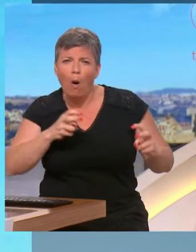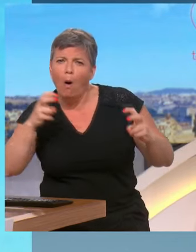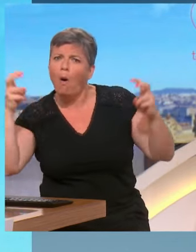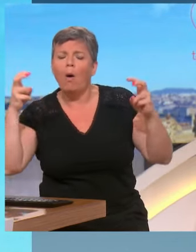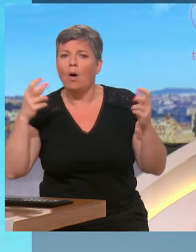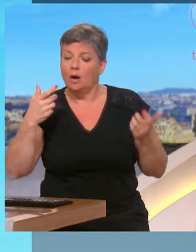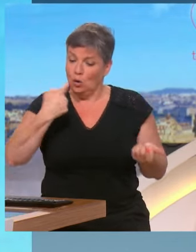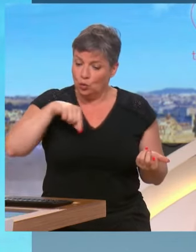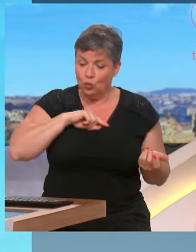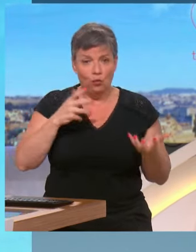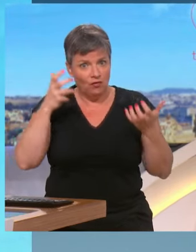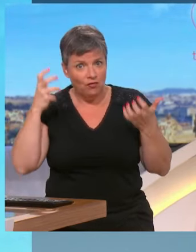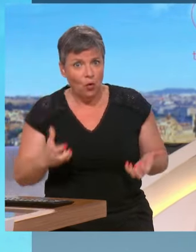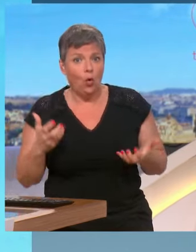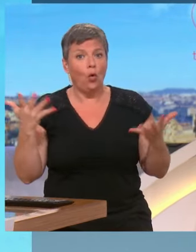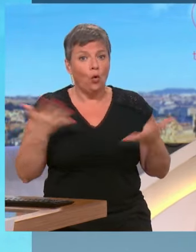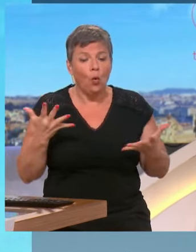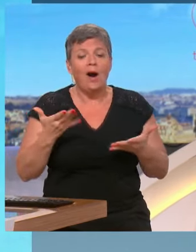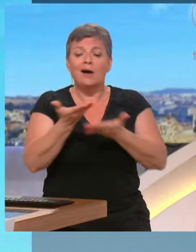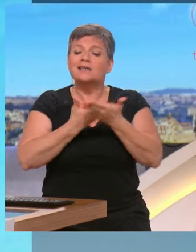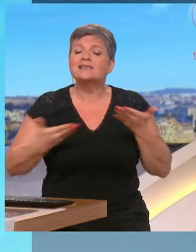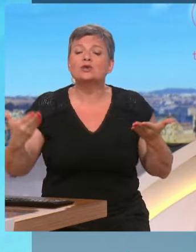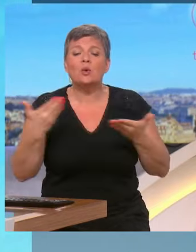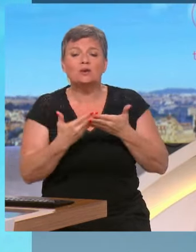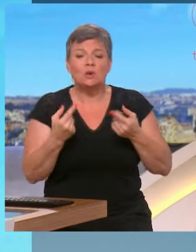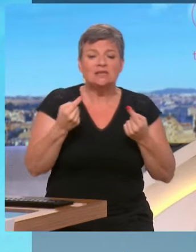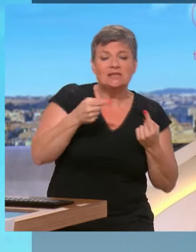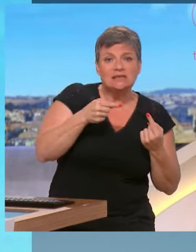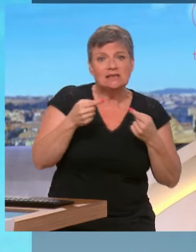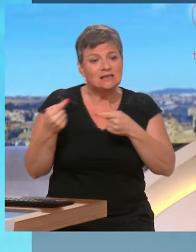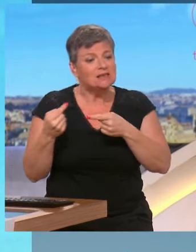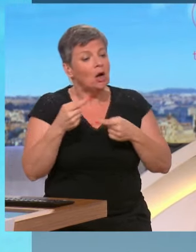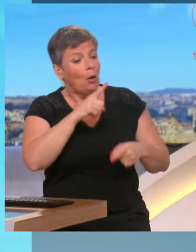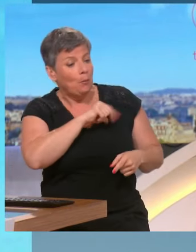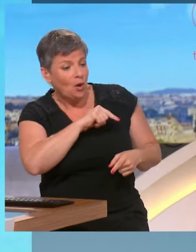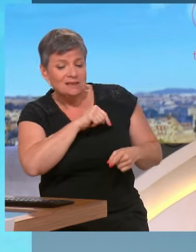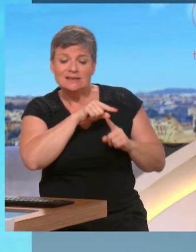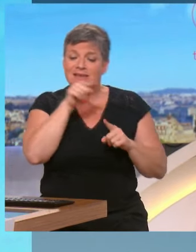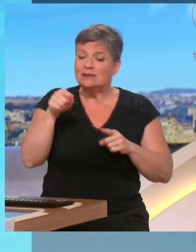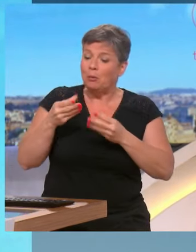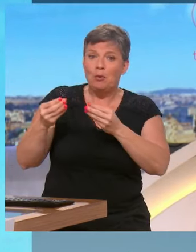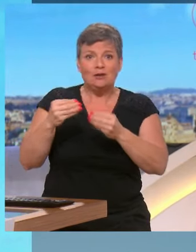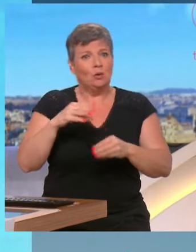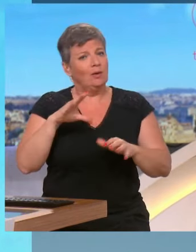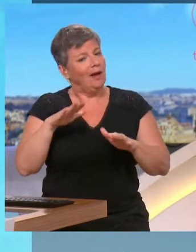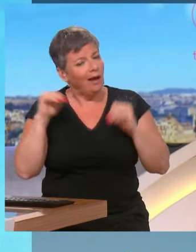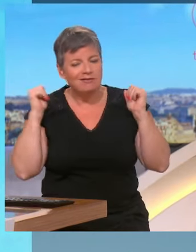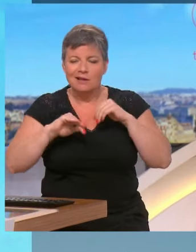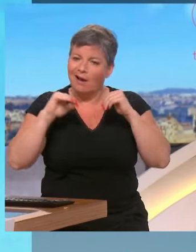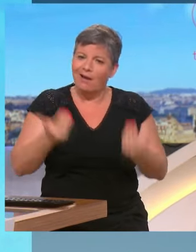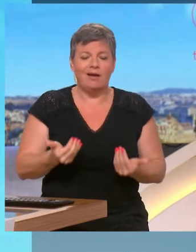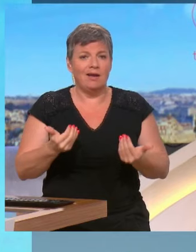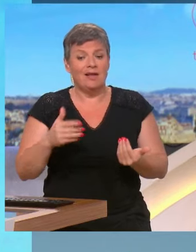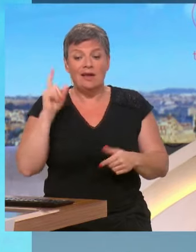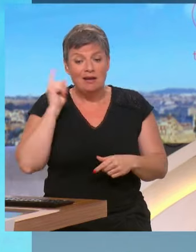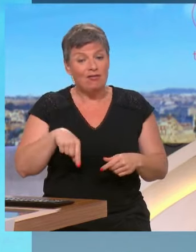c'est justement que ces situations de tension entre les policiers, les forces de l'ordre et la population n'existent plus. Et pour ça, il faut rétablir ce